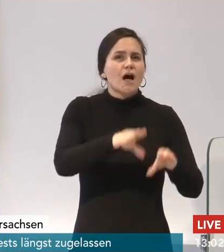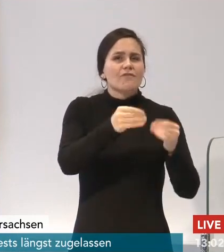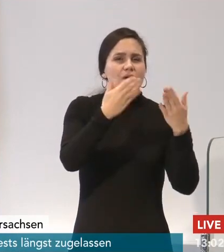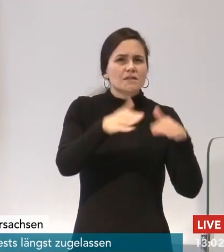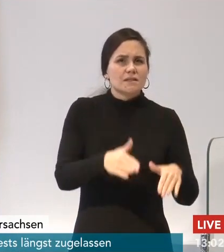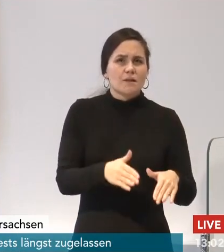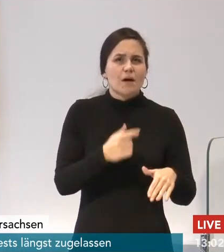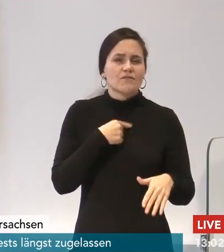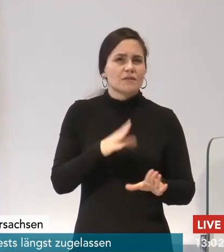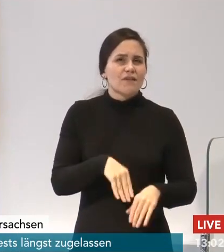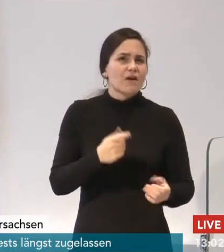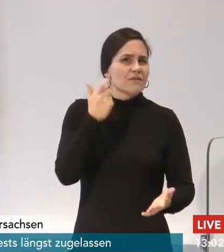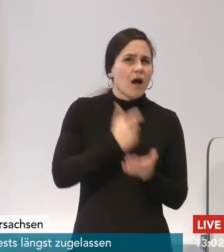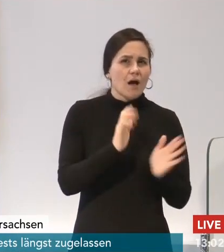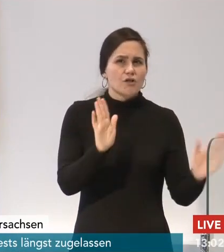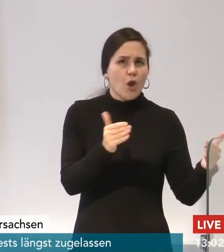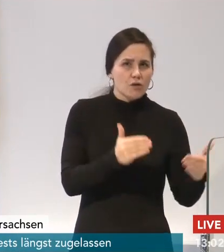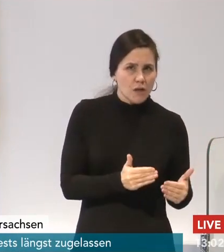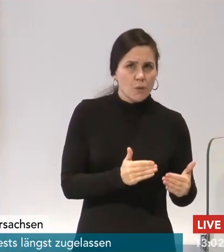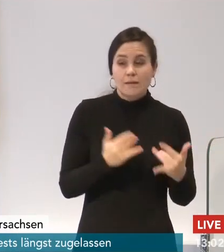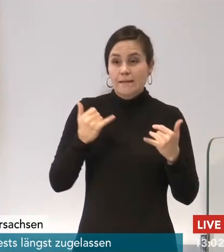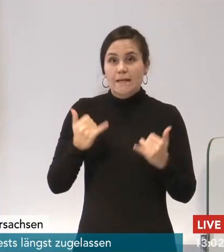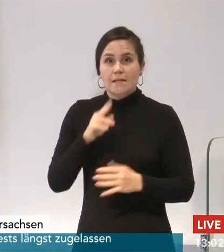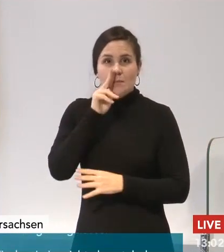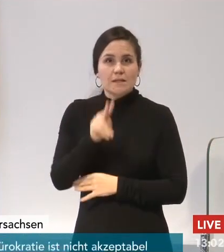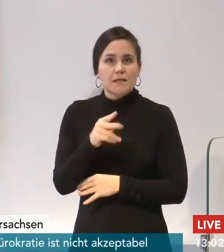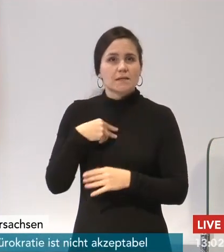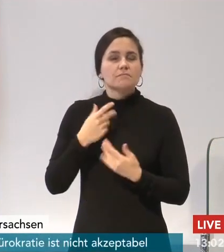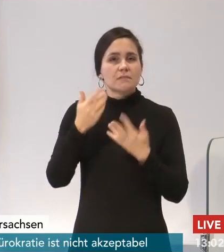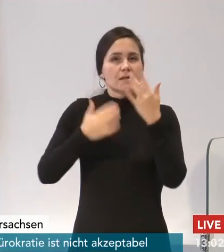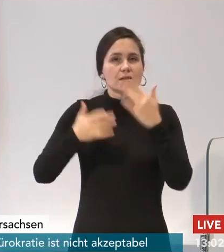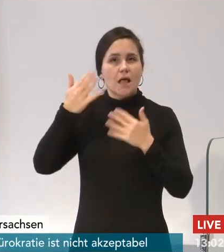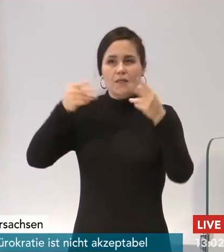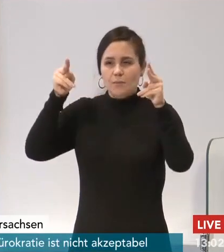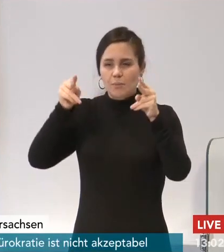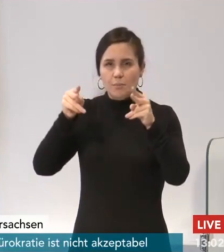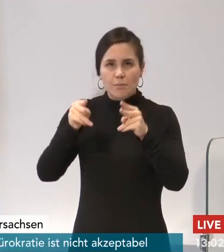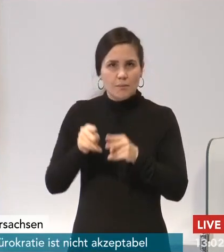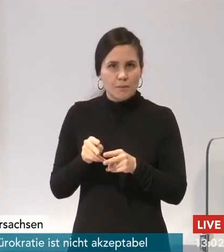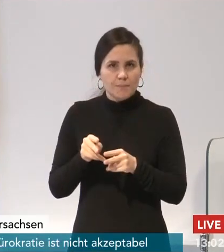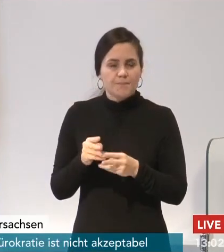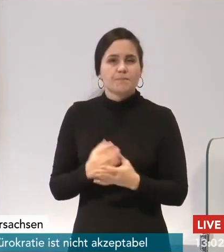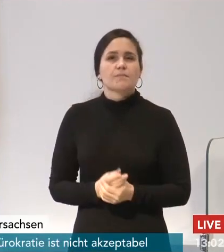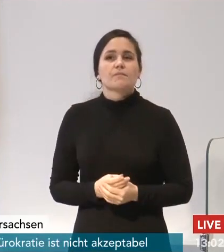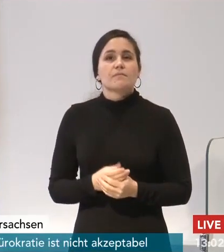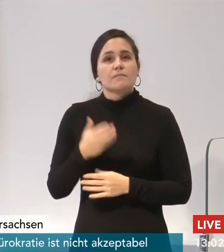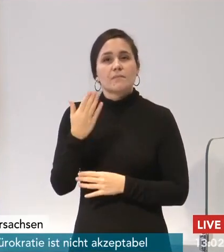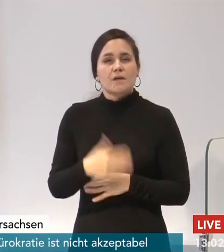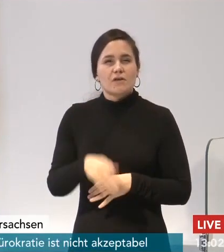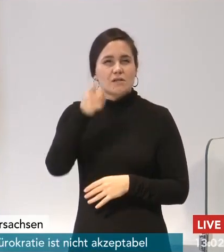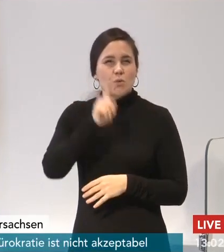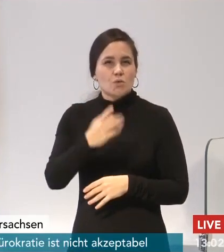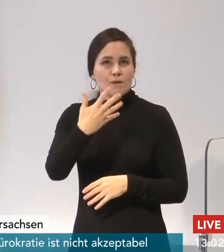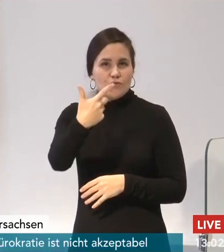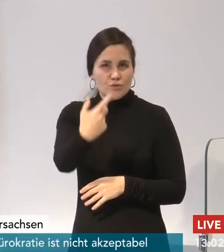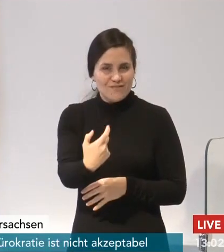Zahlen sind auch zurückgegangen. Das kann man für Niedersachsen daran festmachen. Wir standen schon bei etwa 125. Heute Morgen sind wir